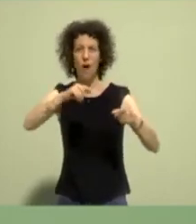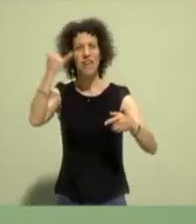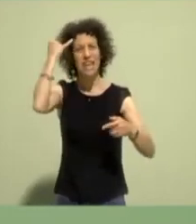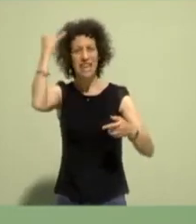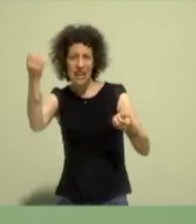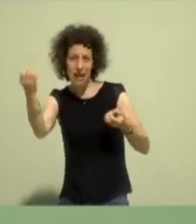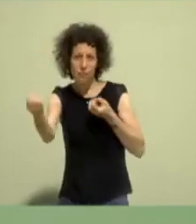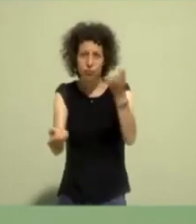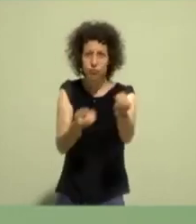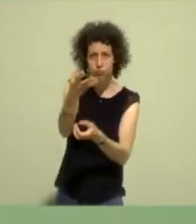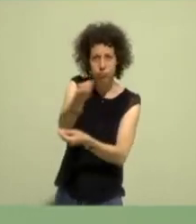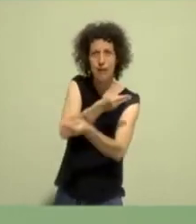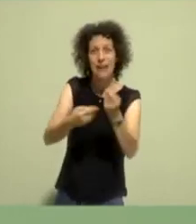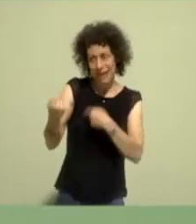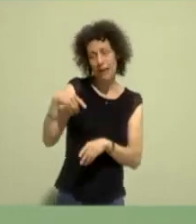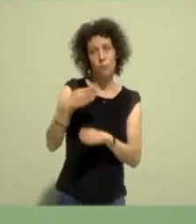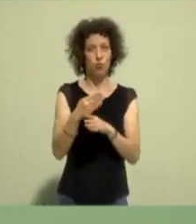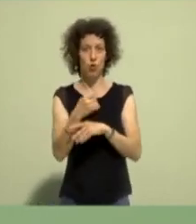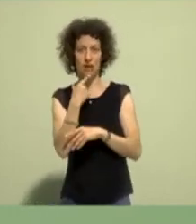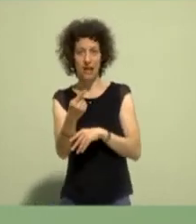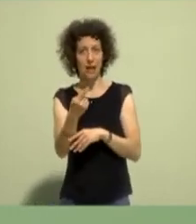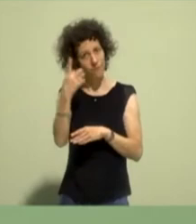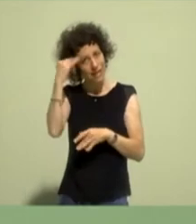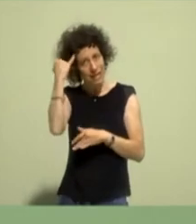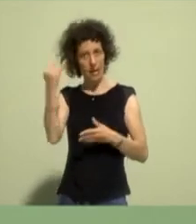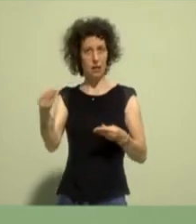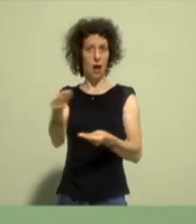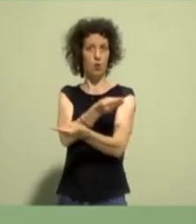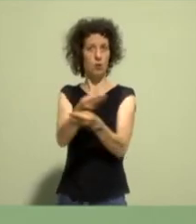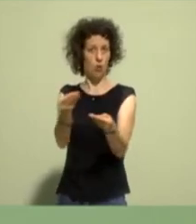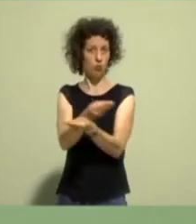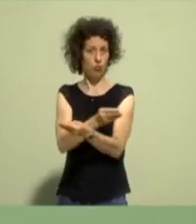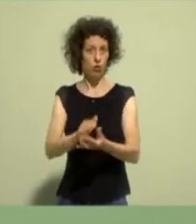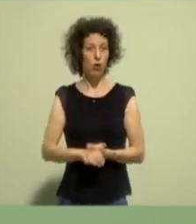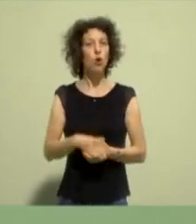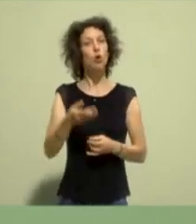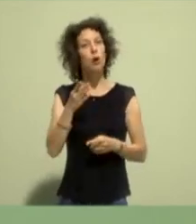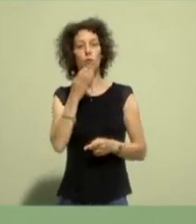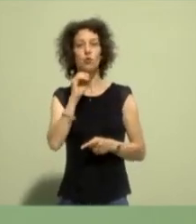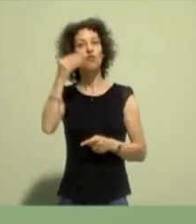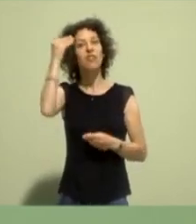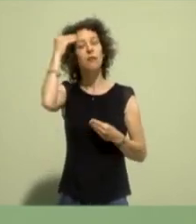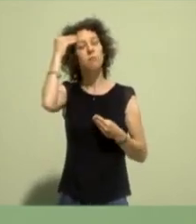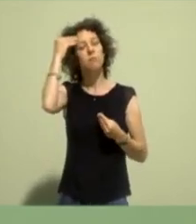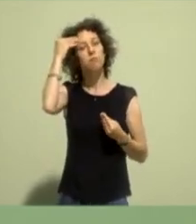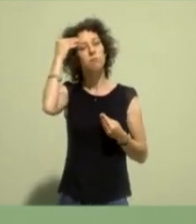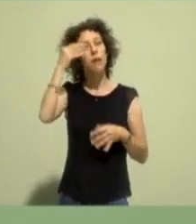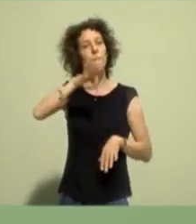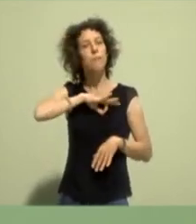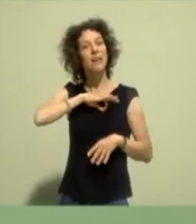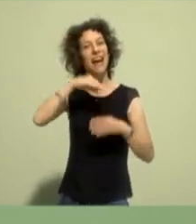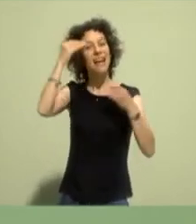wie ich gerade schon in der Rede gesagt habe, nutzen und einen guten Informationsfluss in die Partei